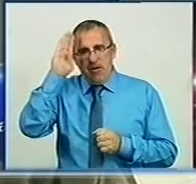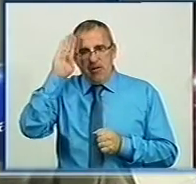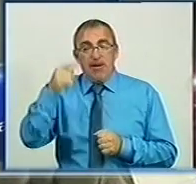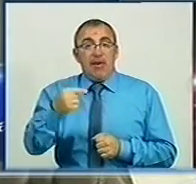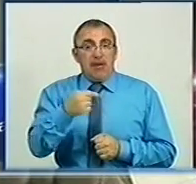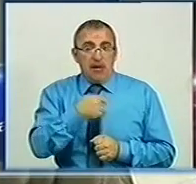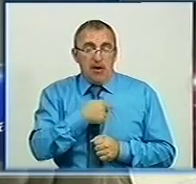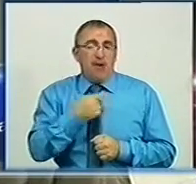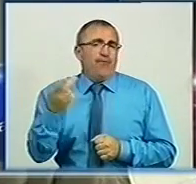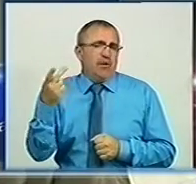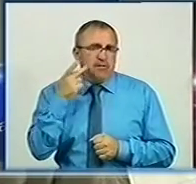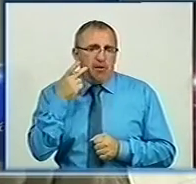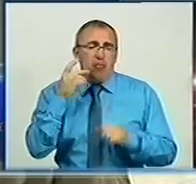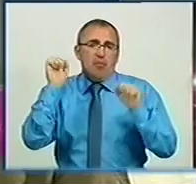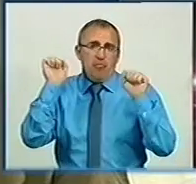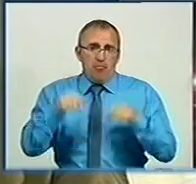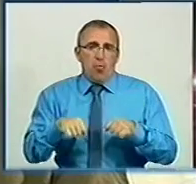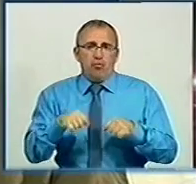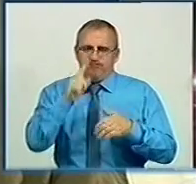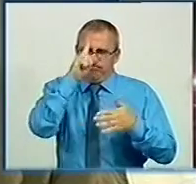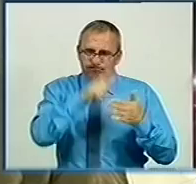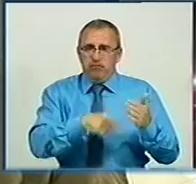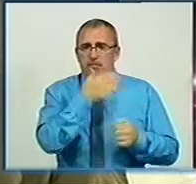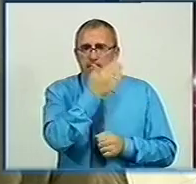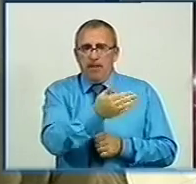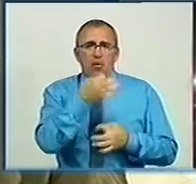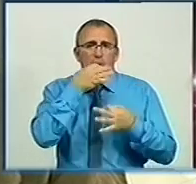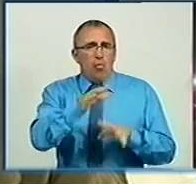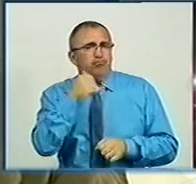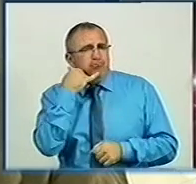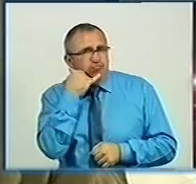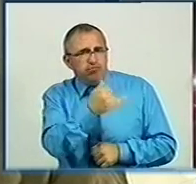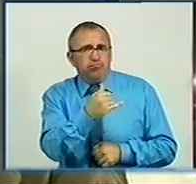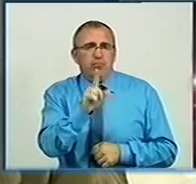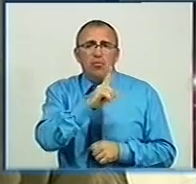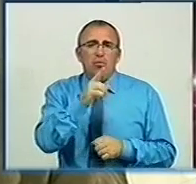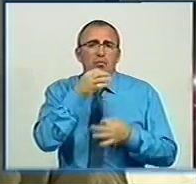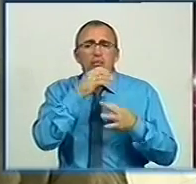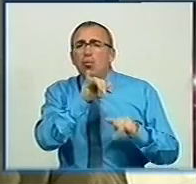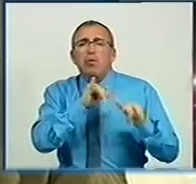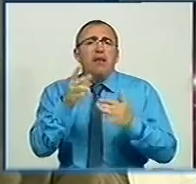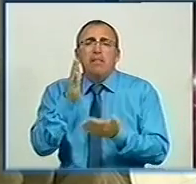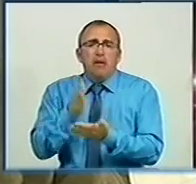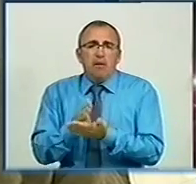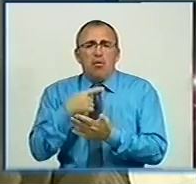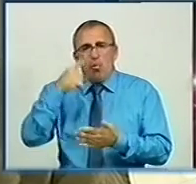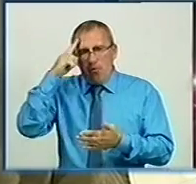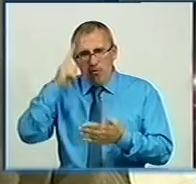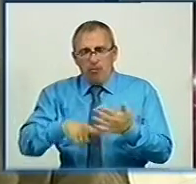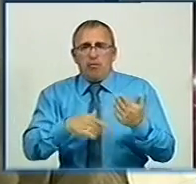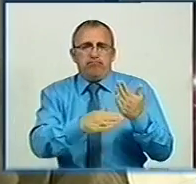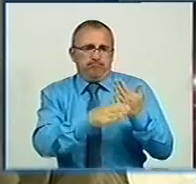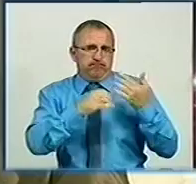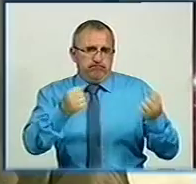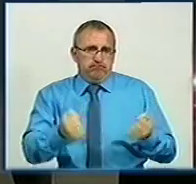завжди можу опиратися на них, можу позвонити в будь-яку минуту, щоб я де не знаходився. Я бачу, що використовують